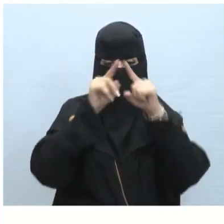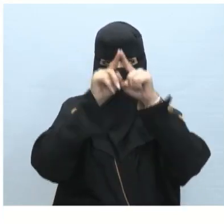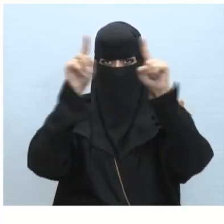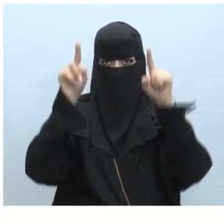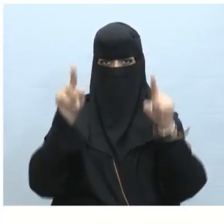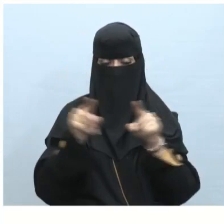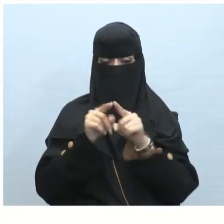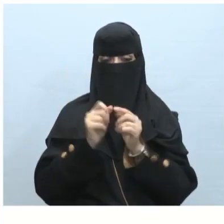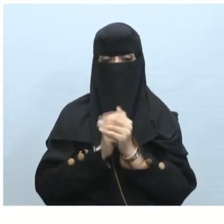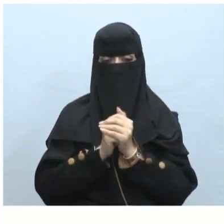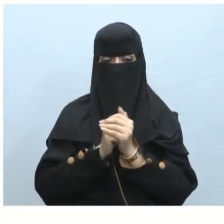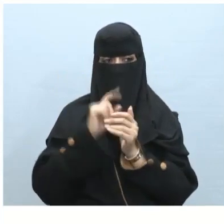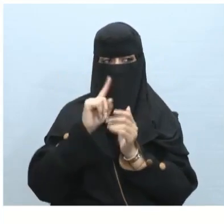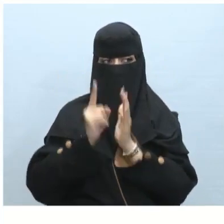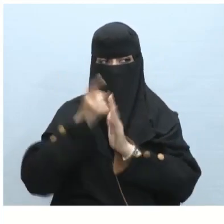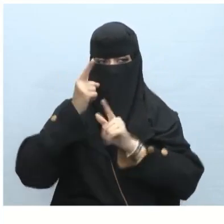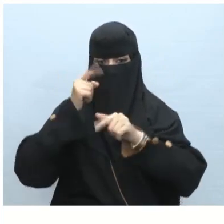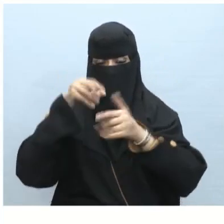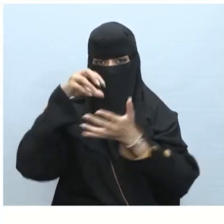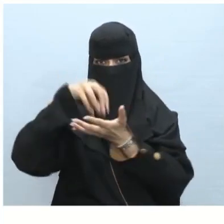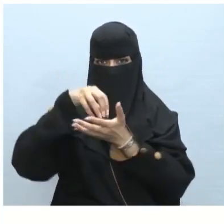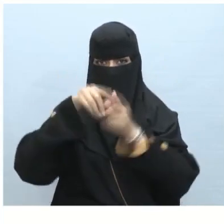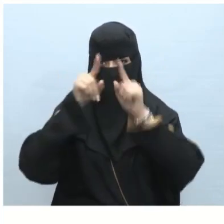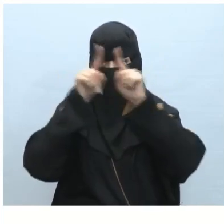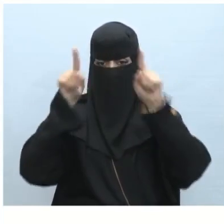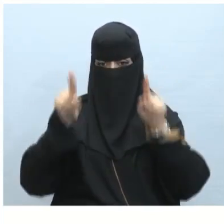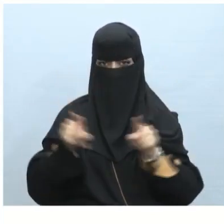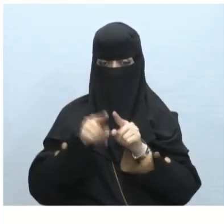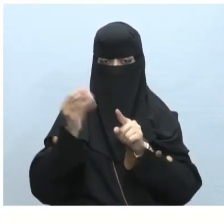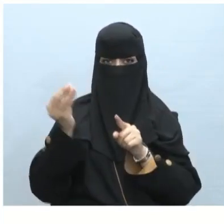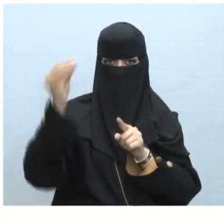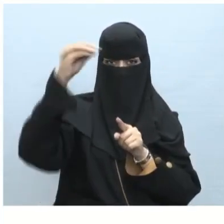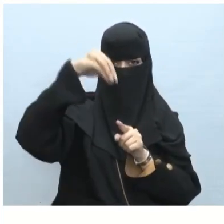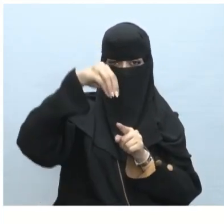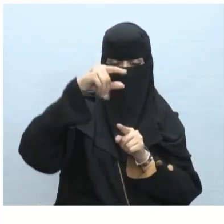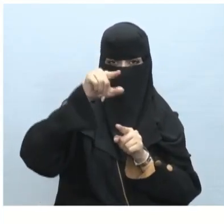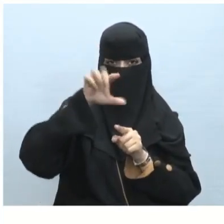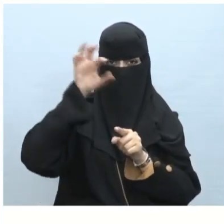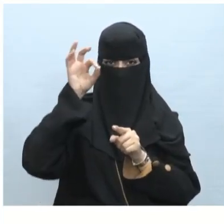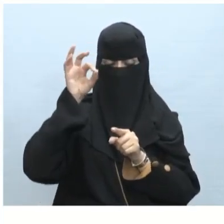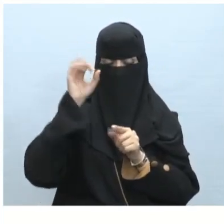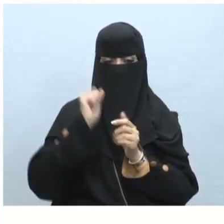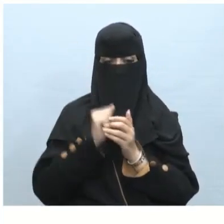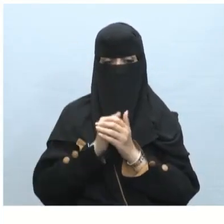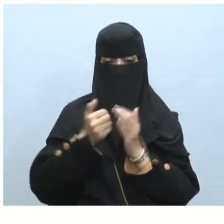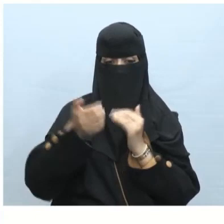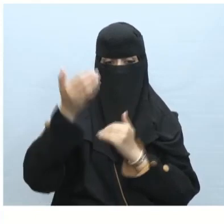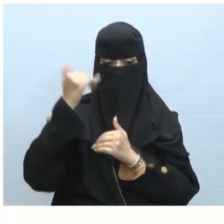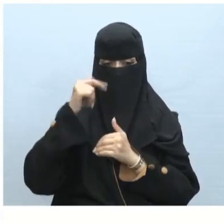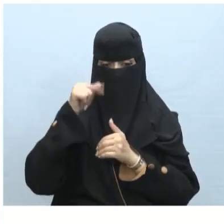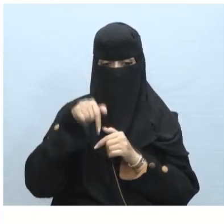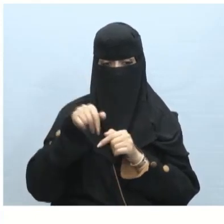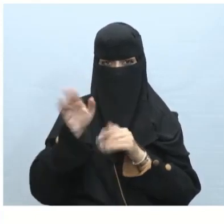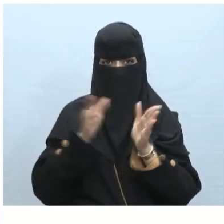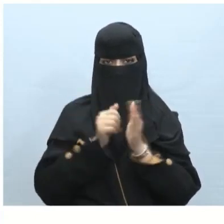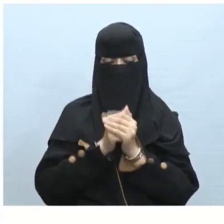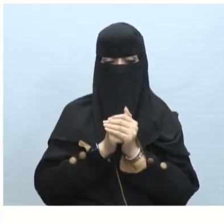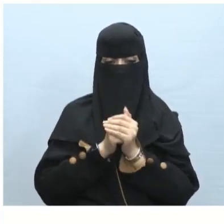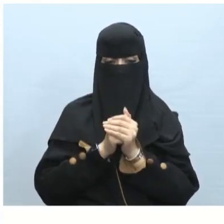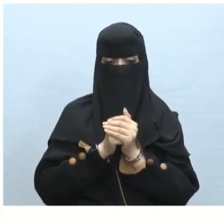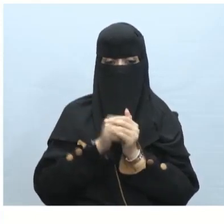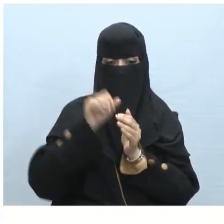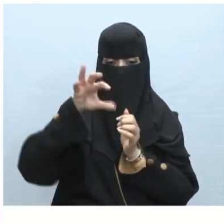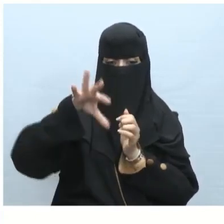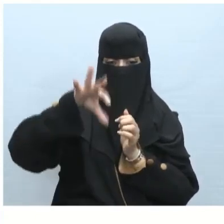في البداية نحدد الشريحة التي نريد إضافة SmartArt إليها بعد ذلك من علامة تبويب إدراج